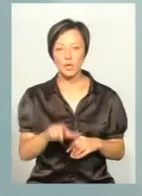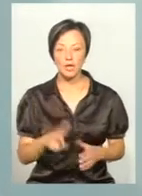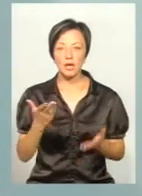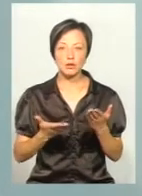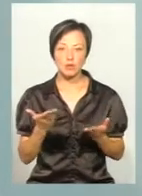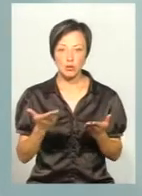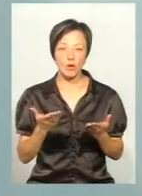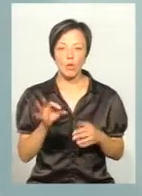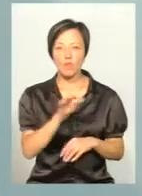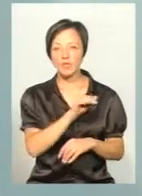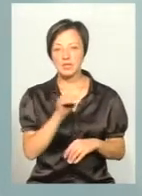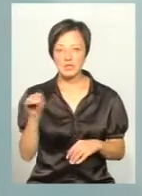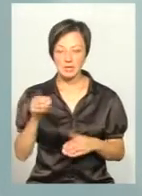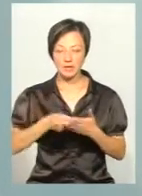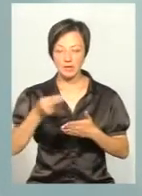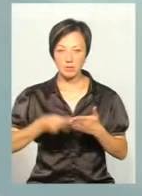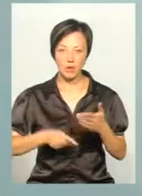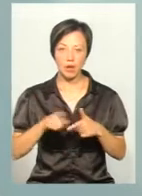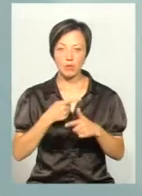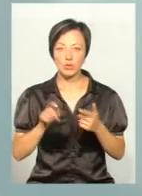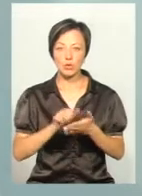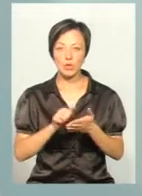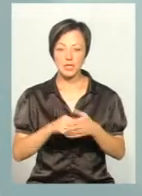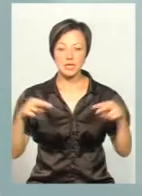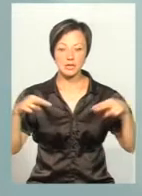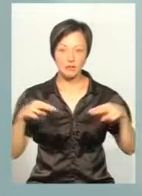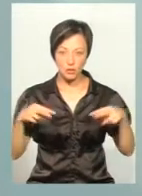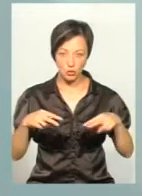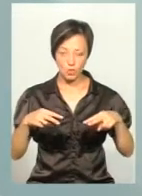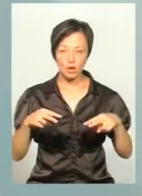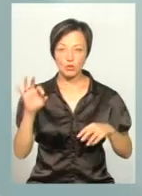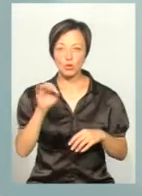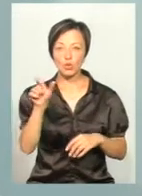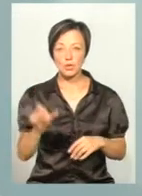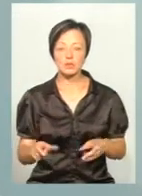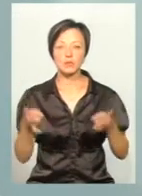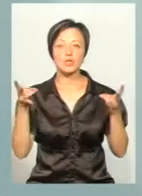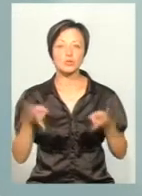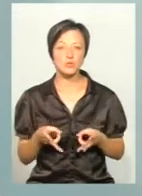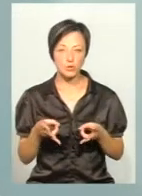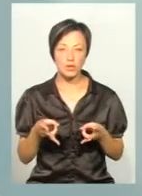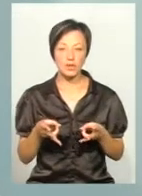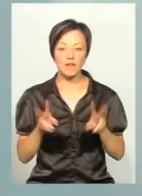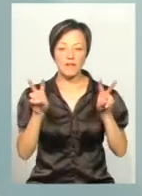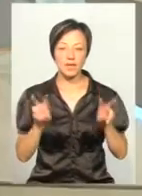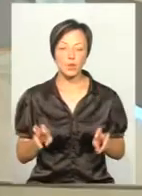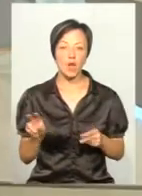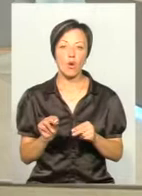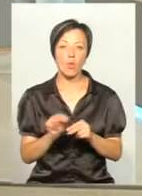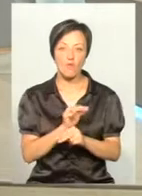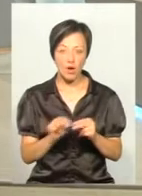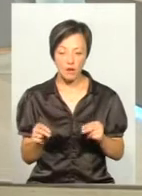якщо вона бере офіційний епікріс, або якийсь документ, який засвідчує про те, що людина потребує якого виду лікування,